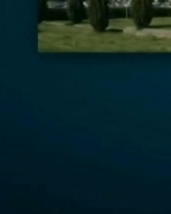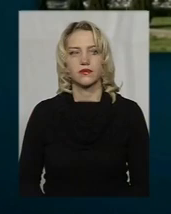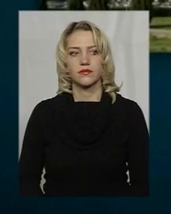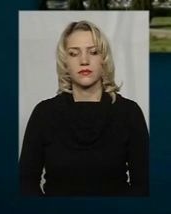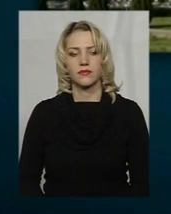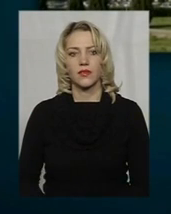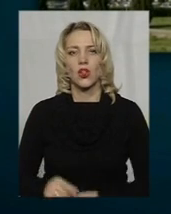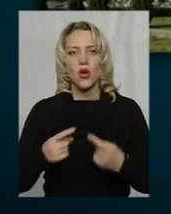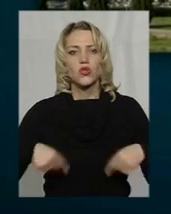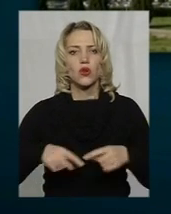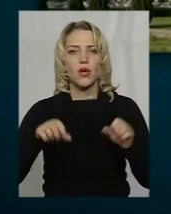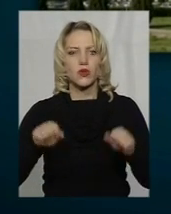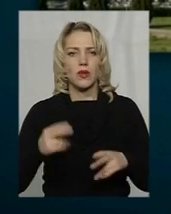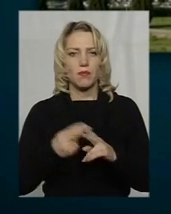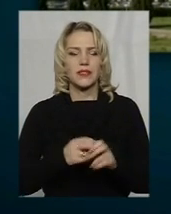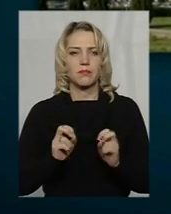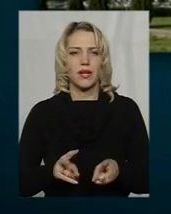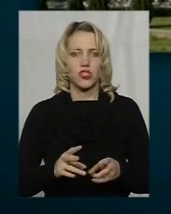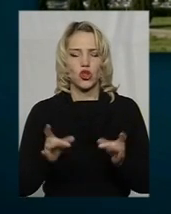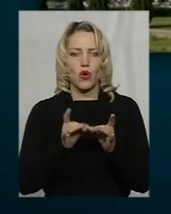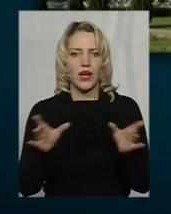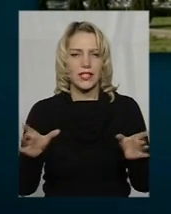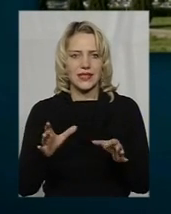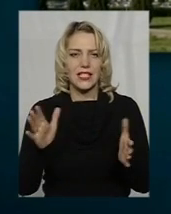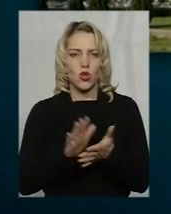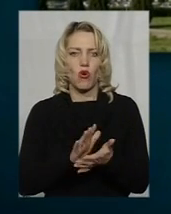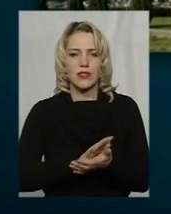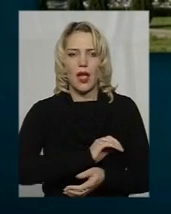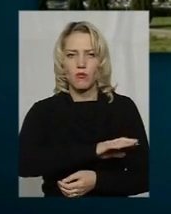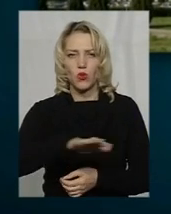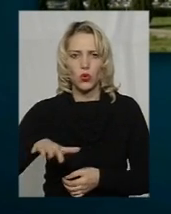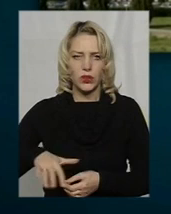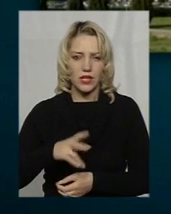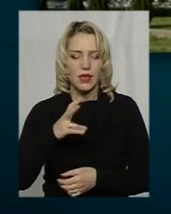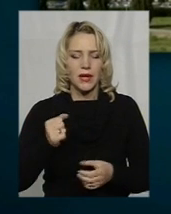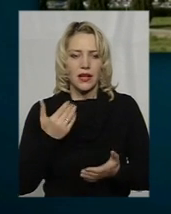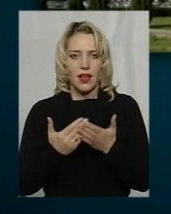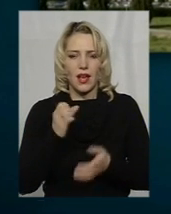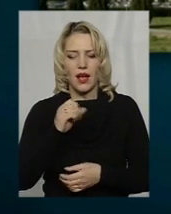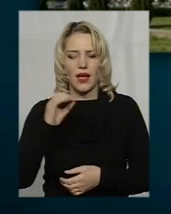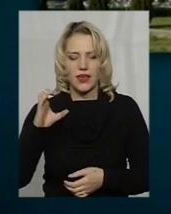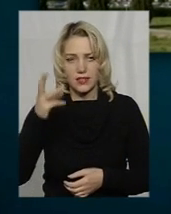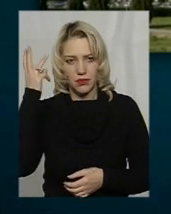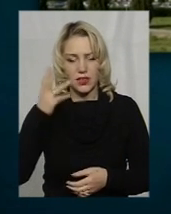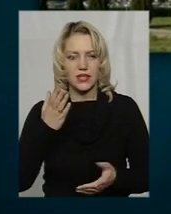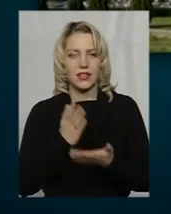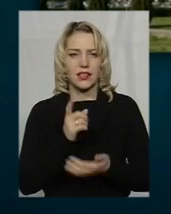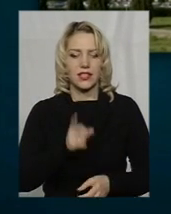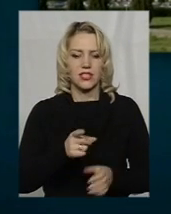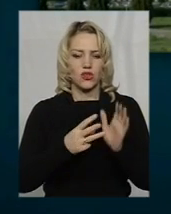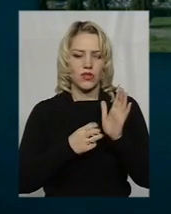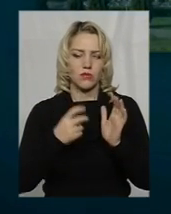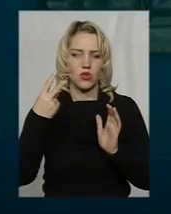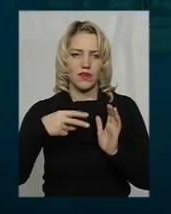Зона можливого небезпечного радіаційного забруднення при аварії на Хмельницькій АЕС становить 1820